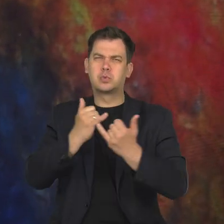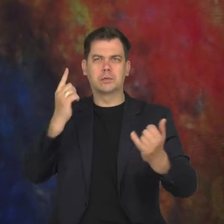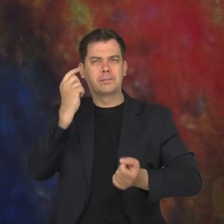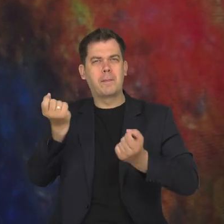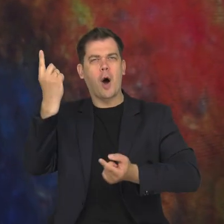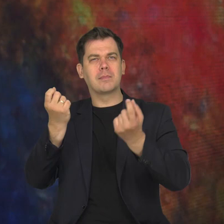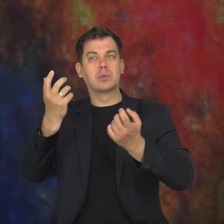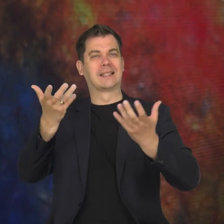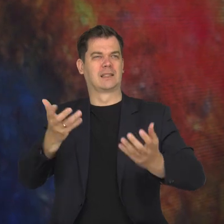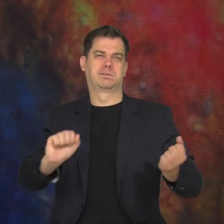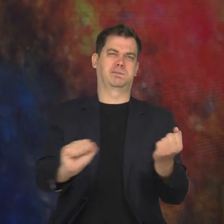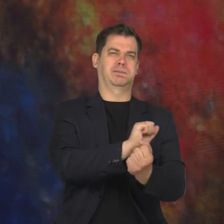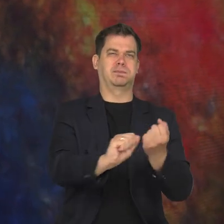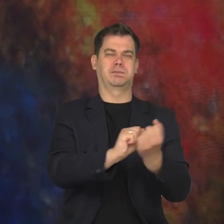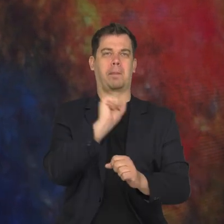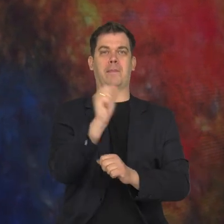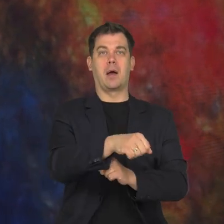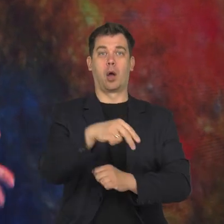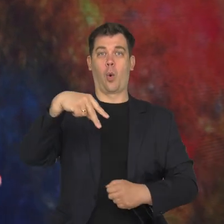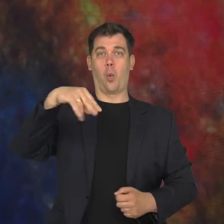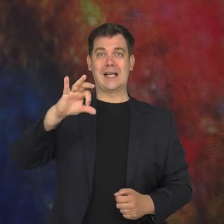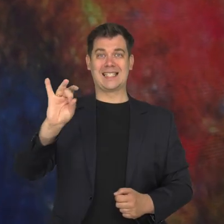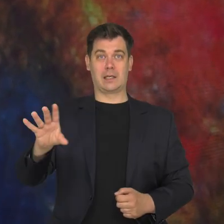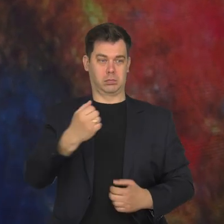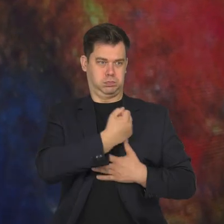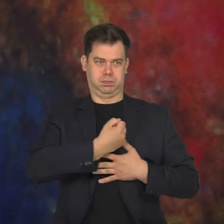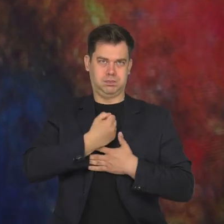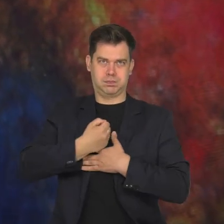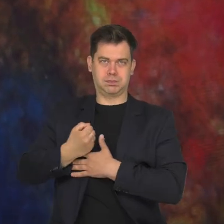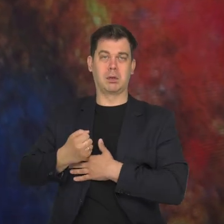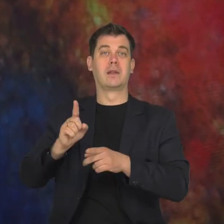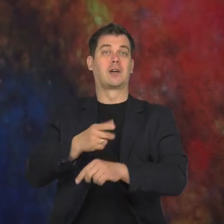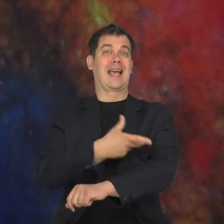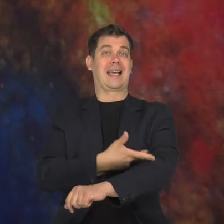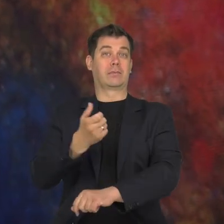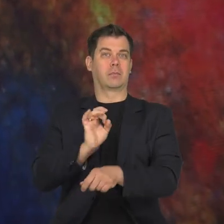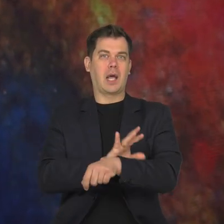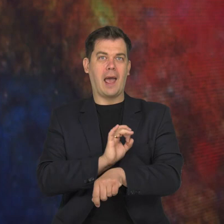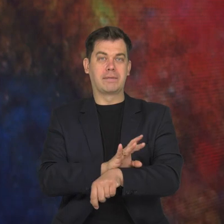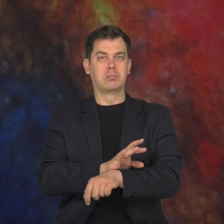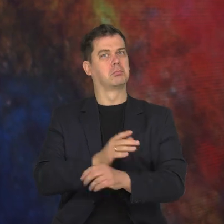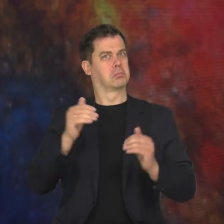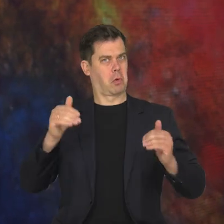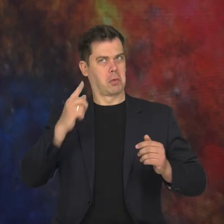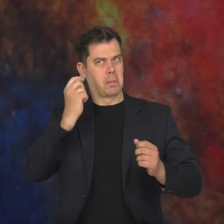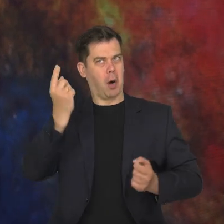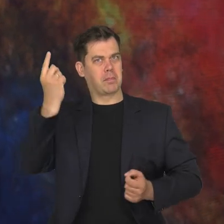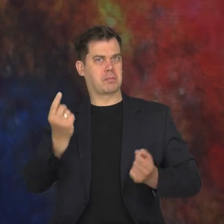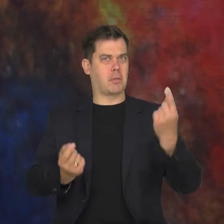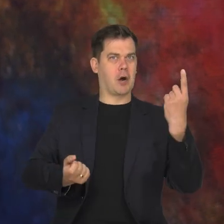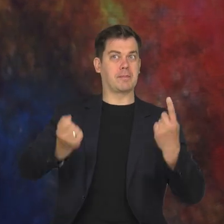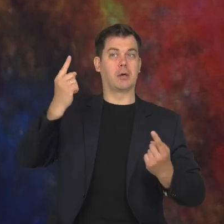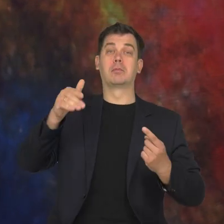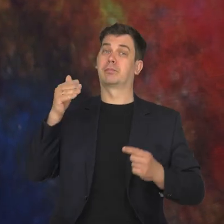pomysły, żeby dobrze się do tej walki uzbroić. USG zamiast czasochłonnych testów, krew ozdrowieńców dla służby zdrowia to wszystko pomysły,